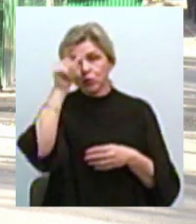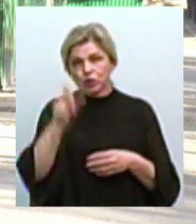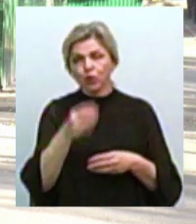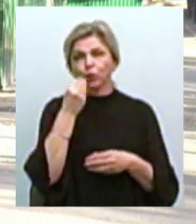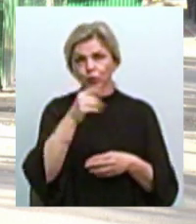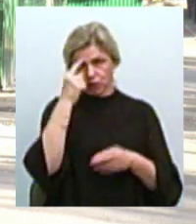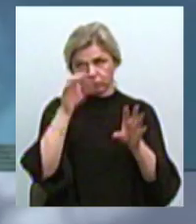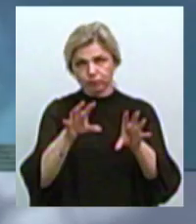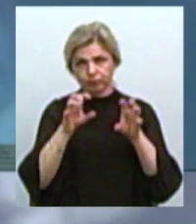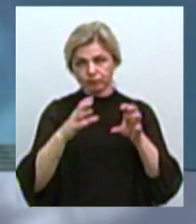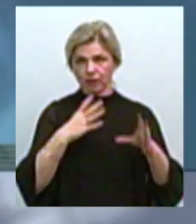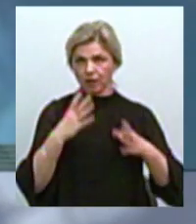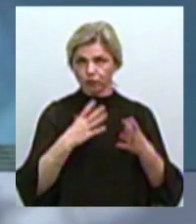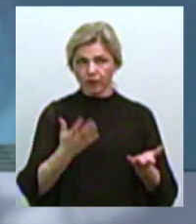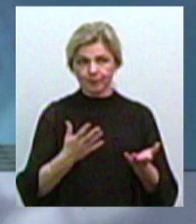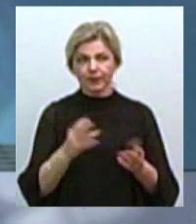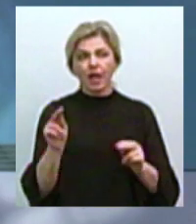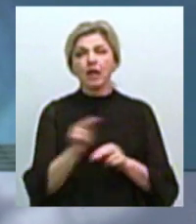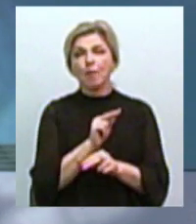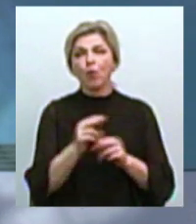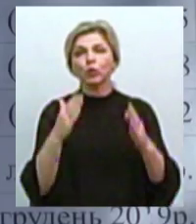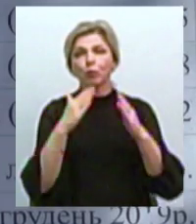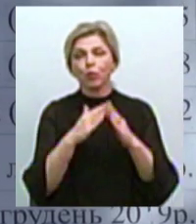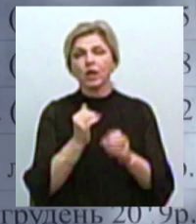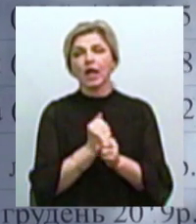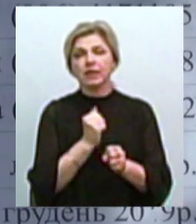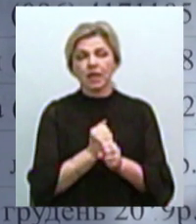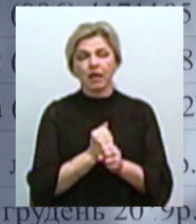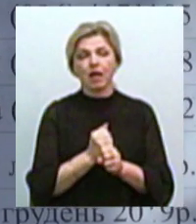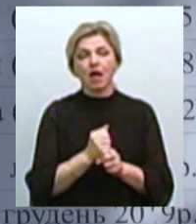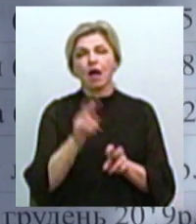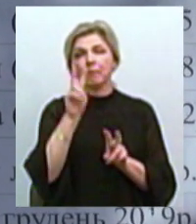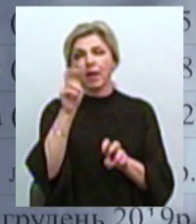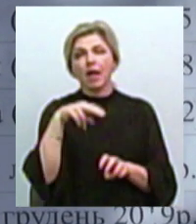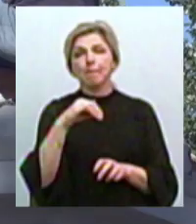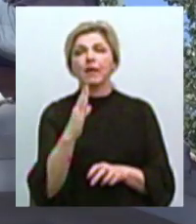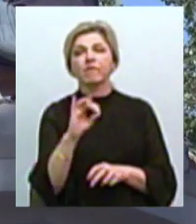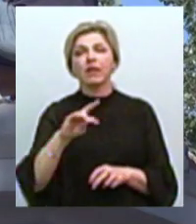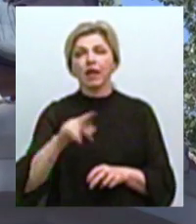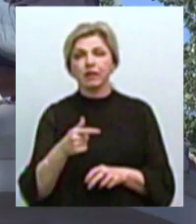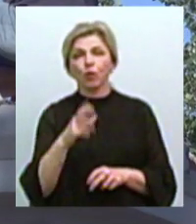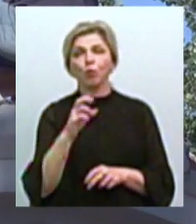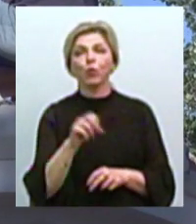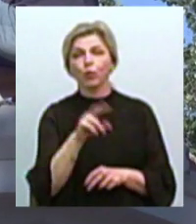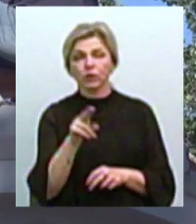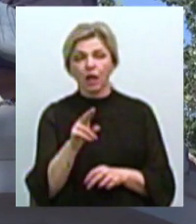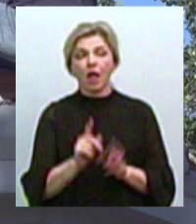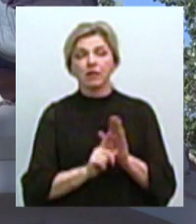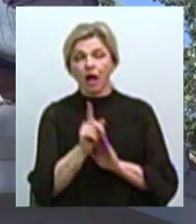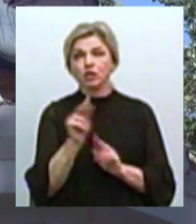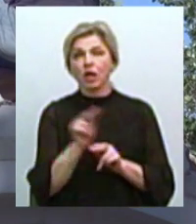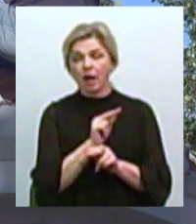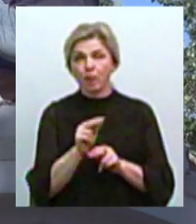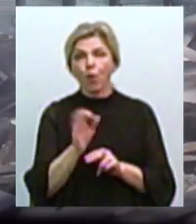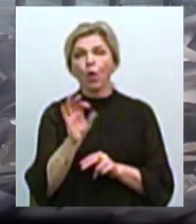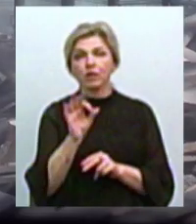тренування. Реконструкцію будівлі здійснює товаристо з обмеженою відповідальністю «Південьбуд Миколаєв ЛТД». Роботи розпочали у жовтні минулого